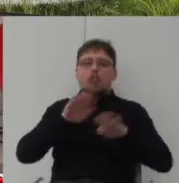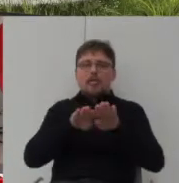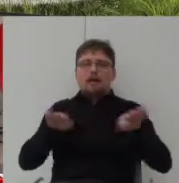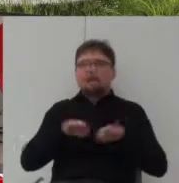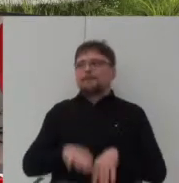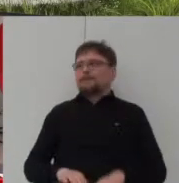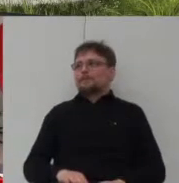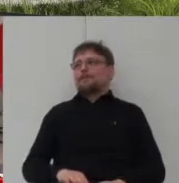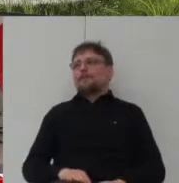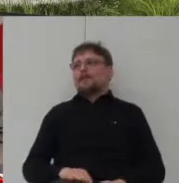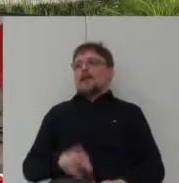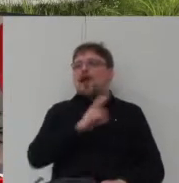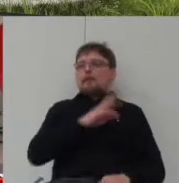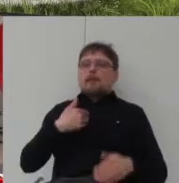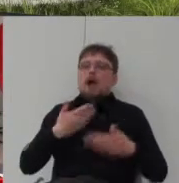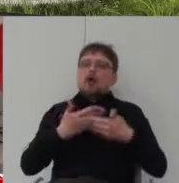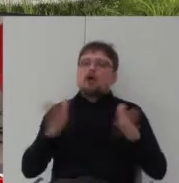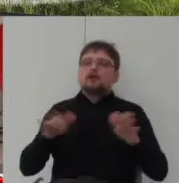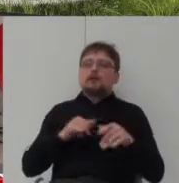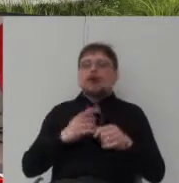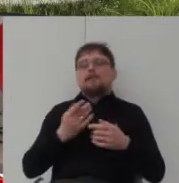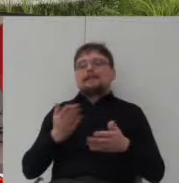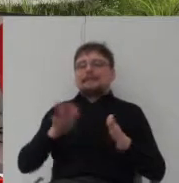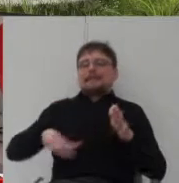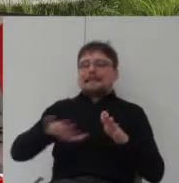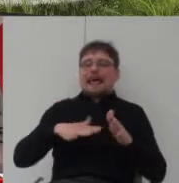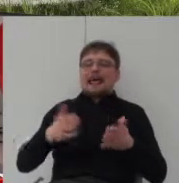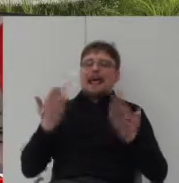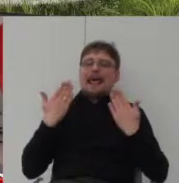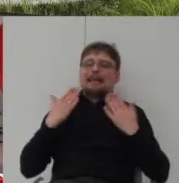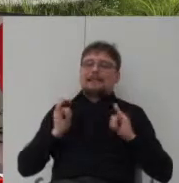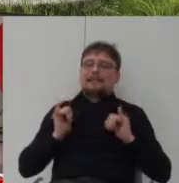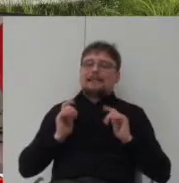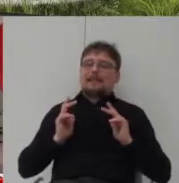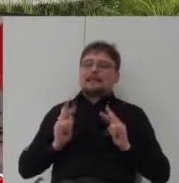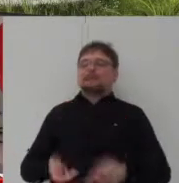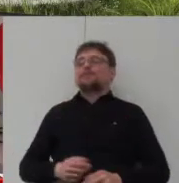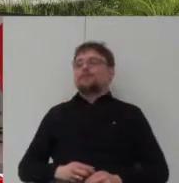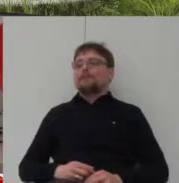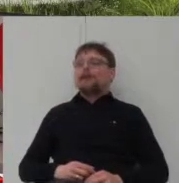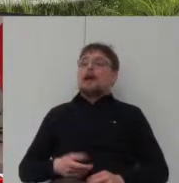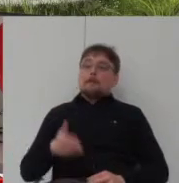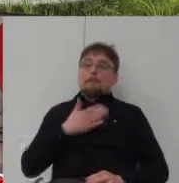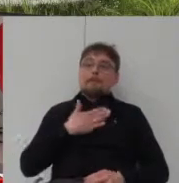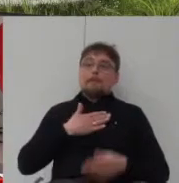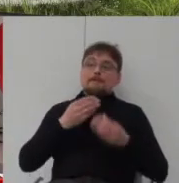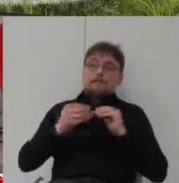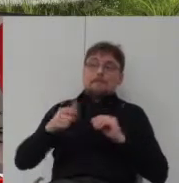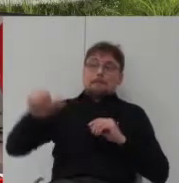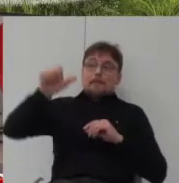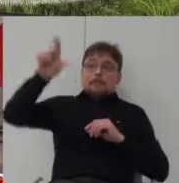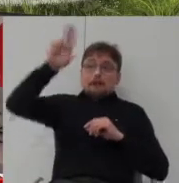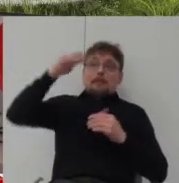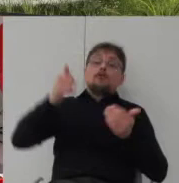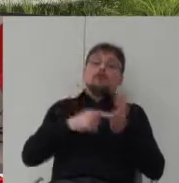terenu rekreacyjnego zielonego który dzięki temu że uzyskaliśmy dość dużą gęstość zabudowy przez więcej pięter możemy więcej terenu